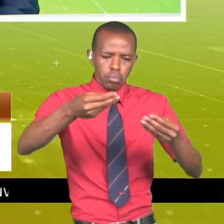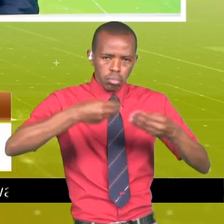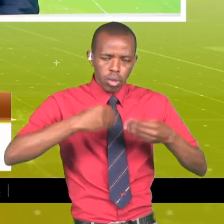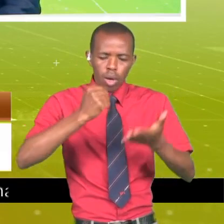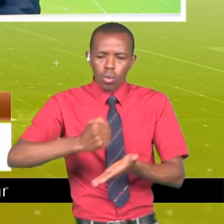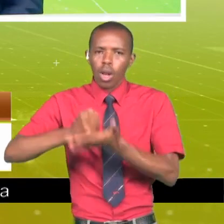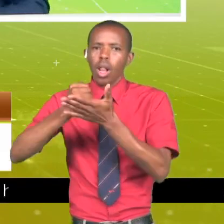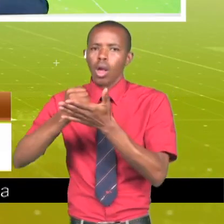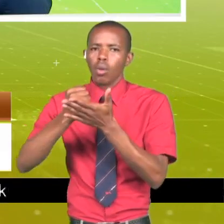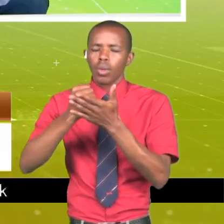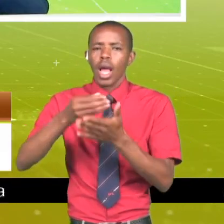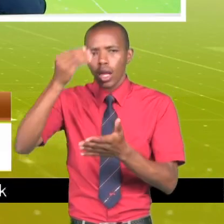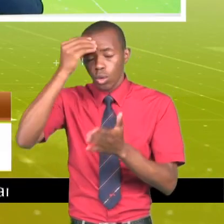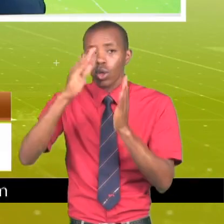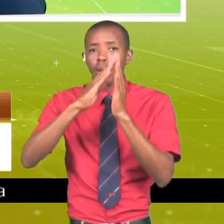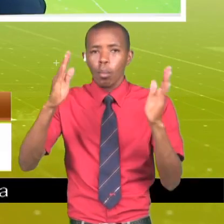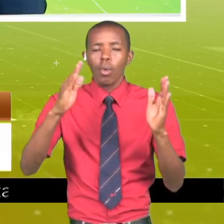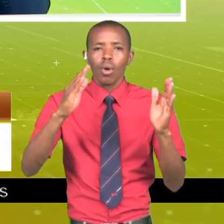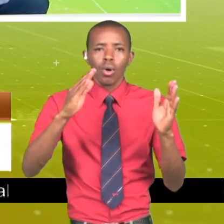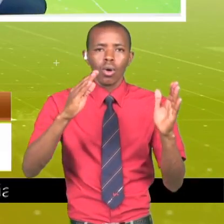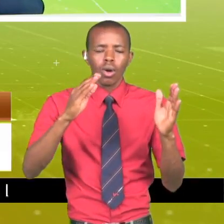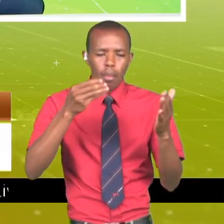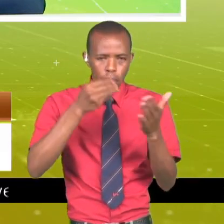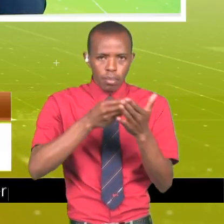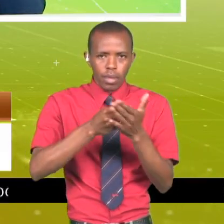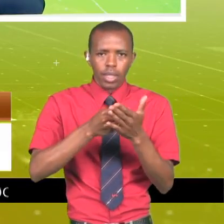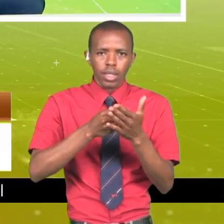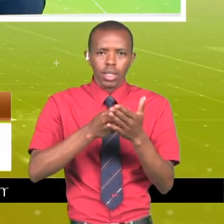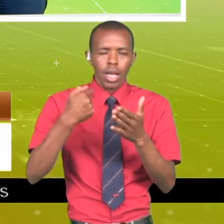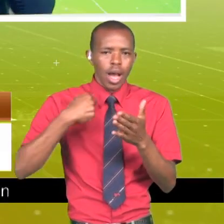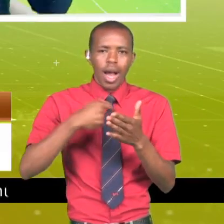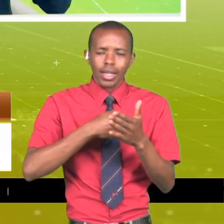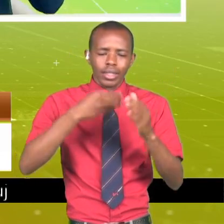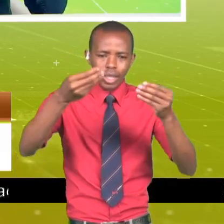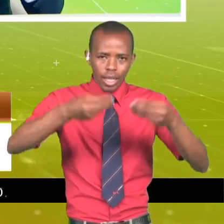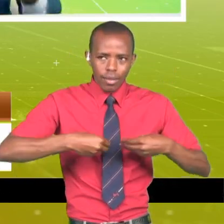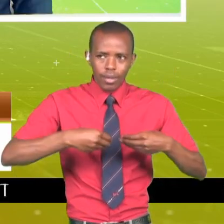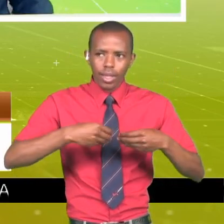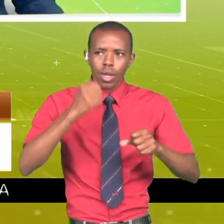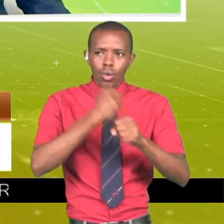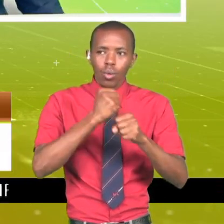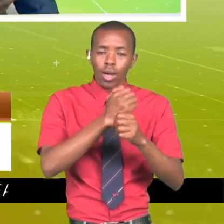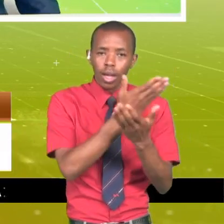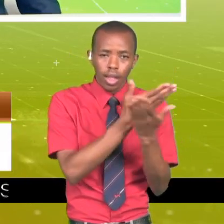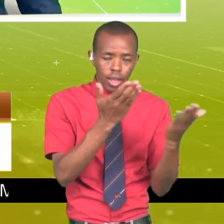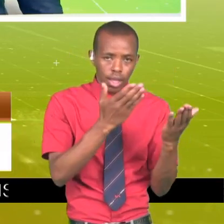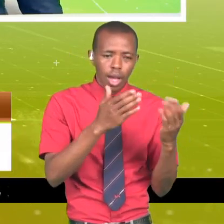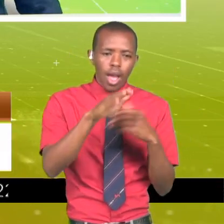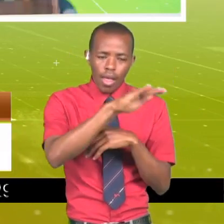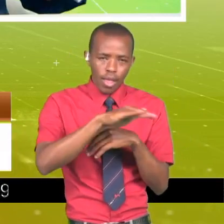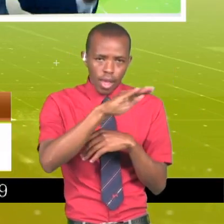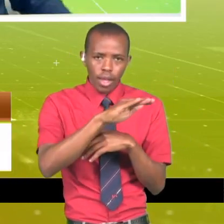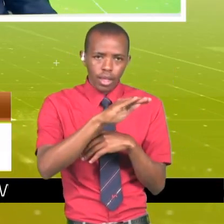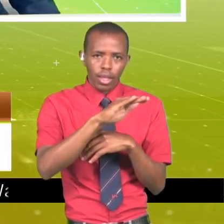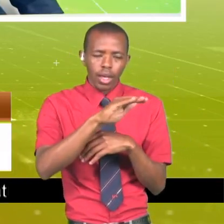kusahindia masomu. Na sana sana zile pesa ambazo tunapewa za kufanya kazi kule katika maeneombunge.